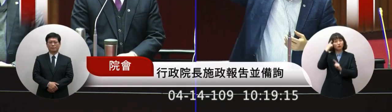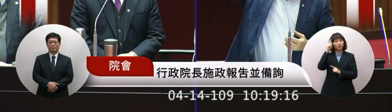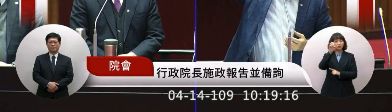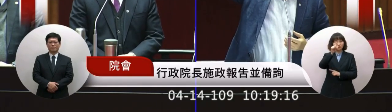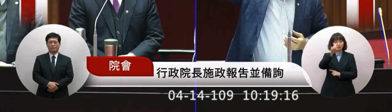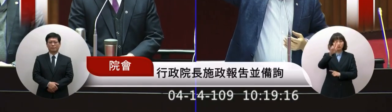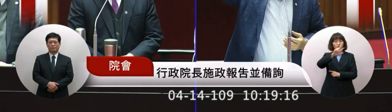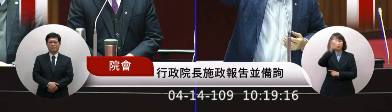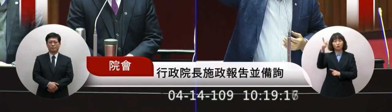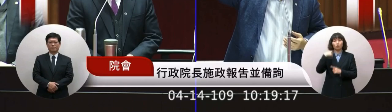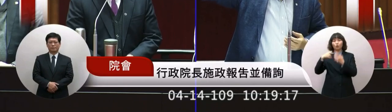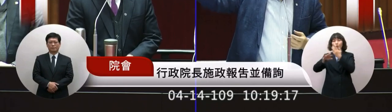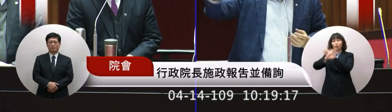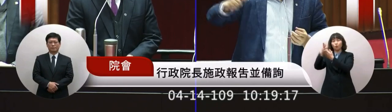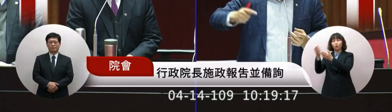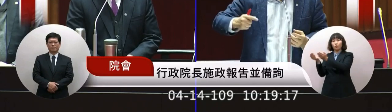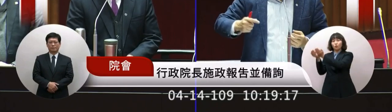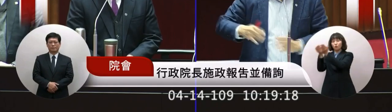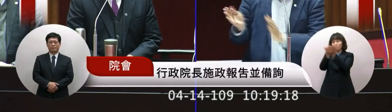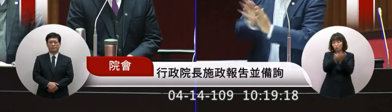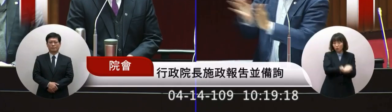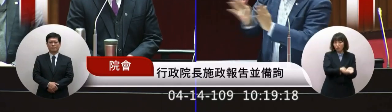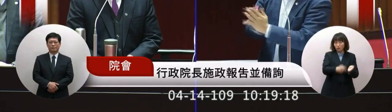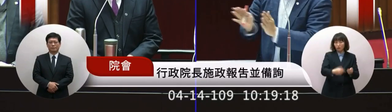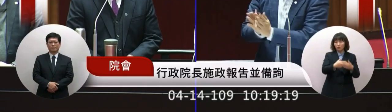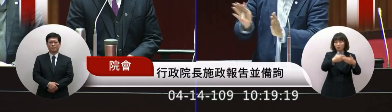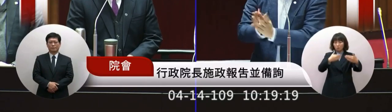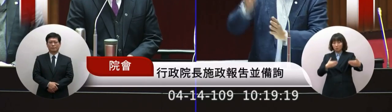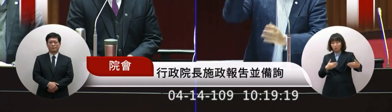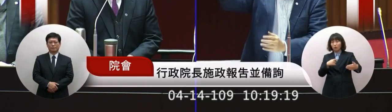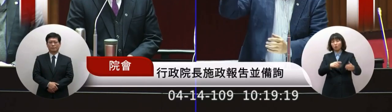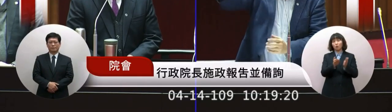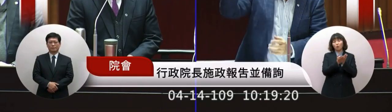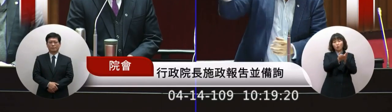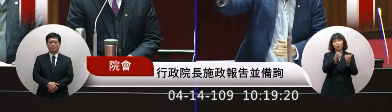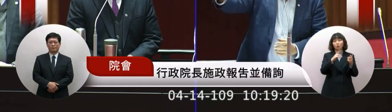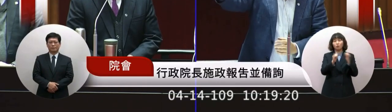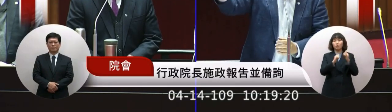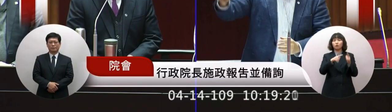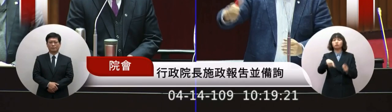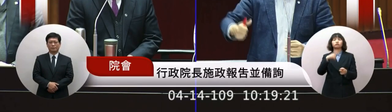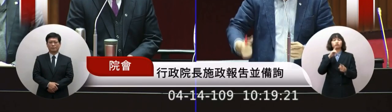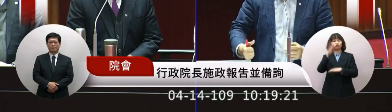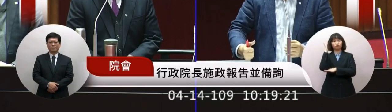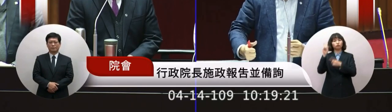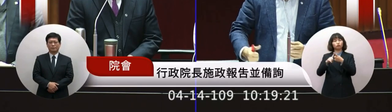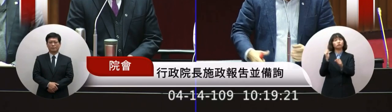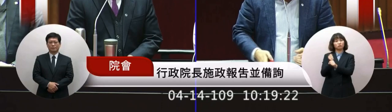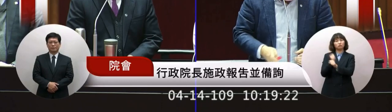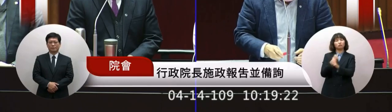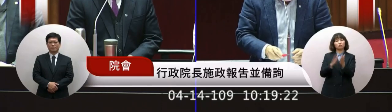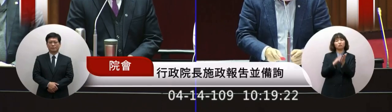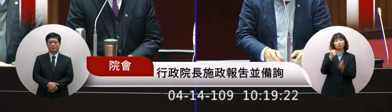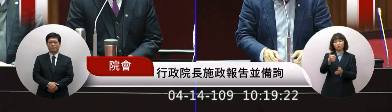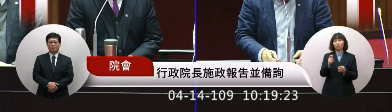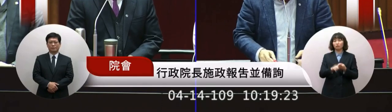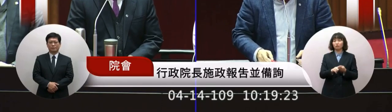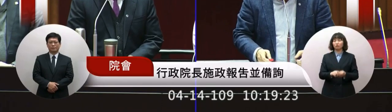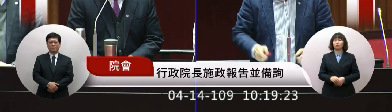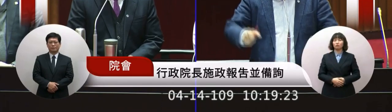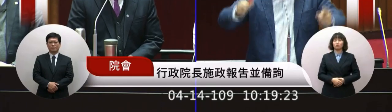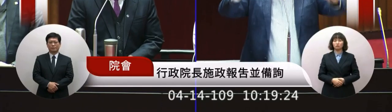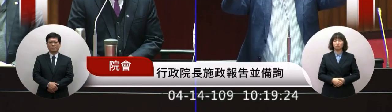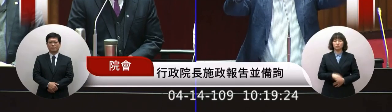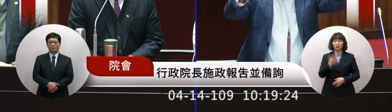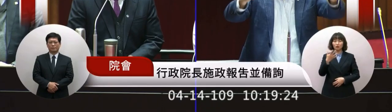為別的國外基地回來隔離十四天趴跑啊迪迪說對對對政府本來就該做那你說